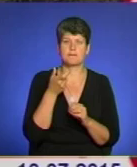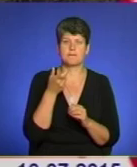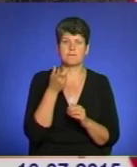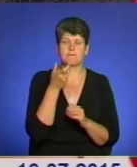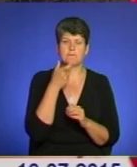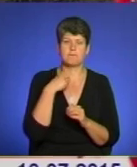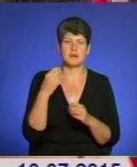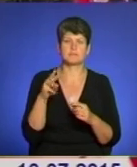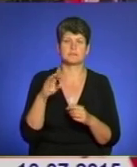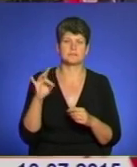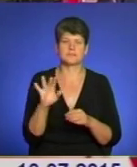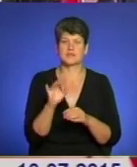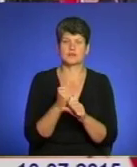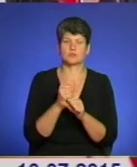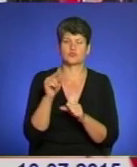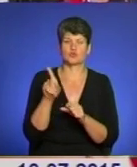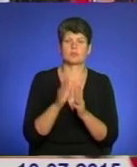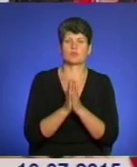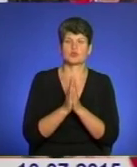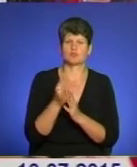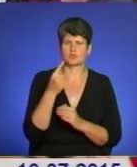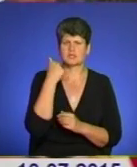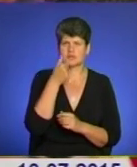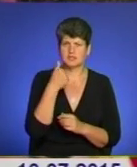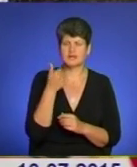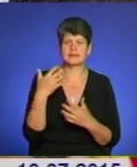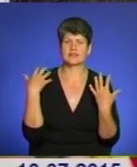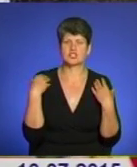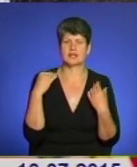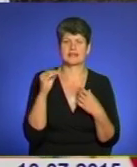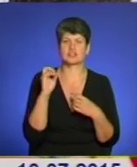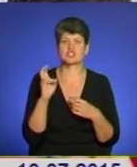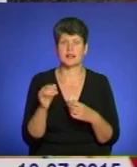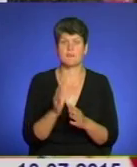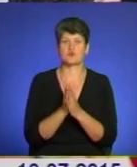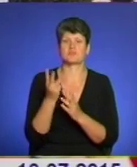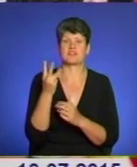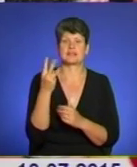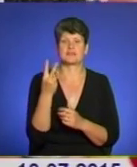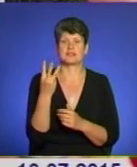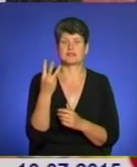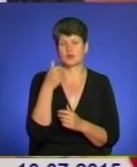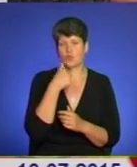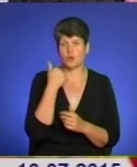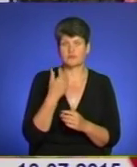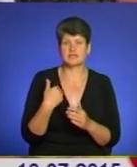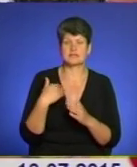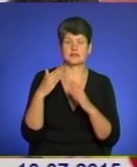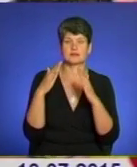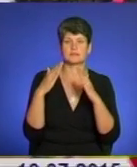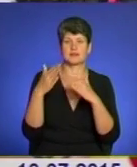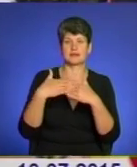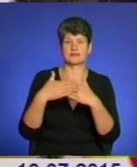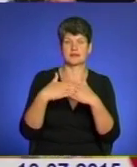зробив того, що ми його просимо вже. Його рік, начальника ЖЕКа, 2-3 роки. У нас над дверем дашки